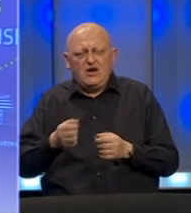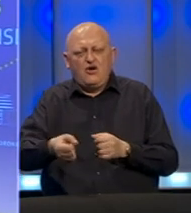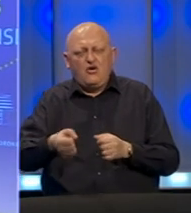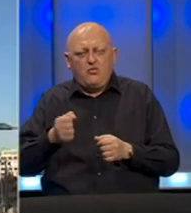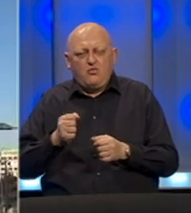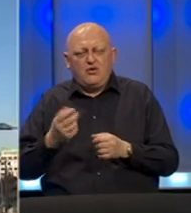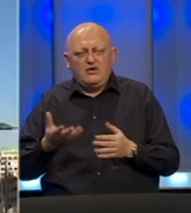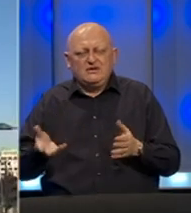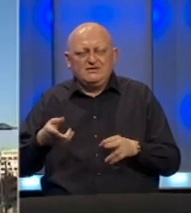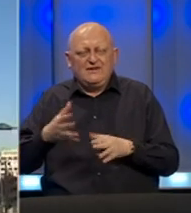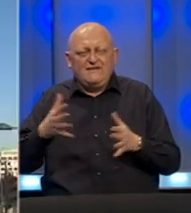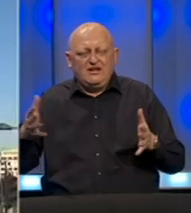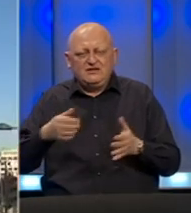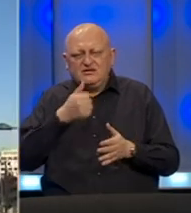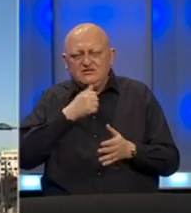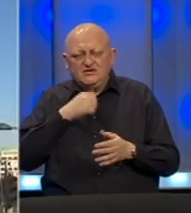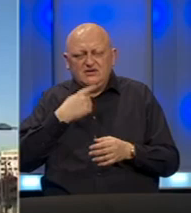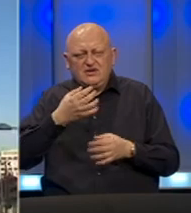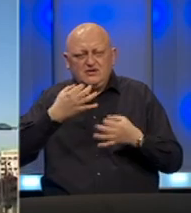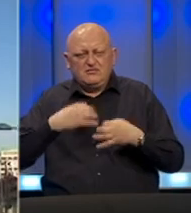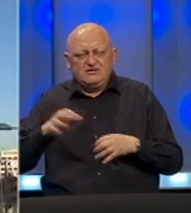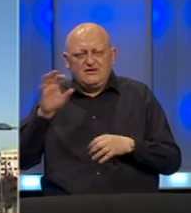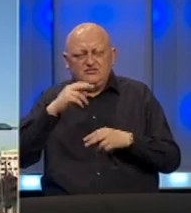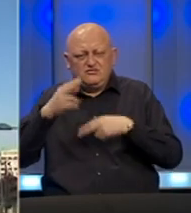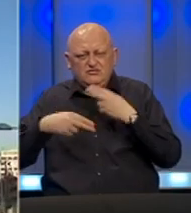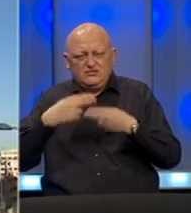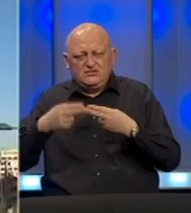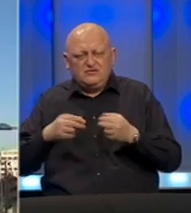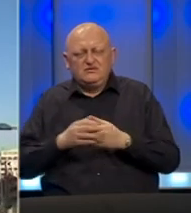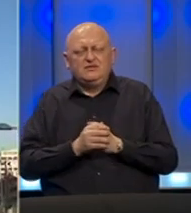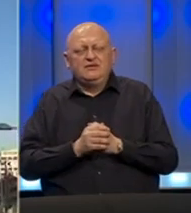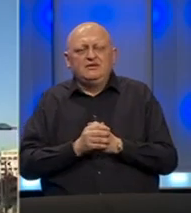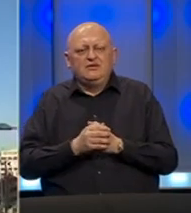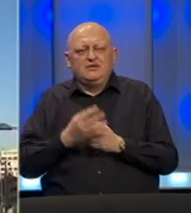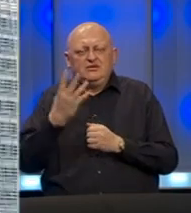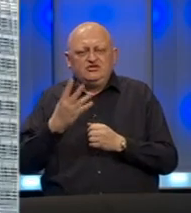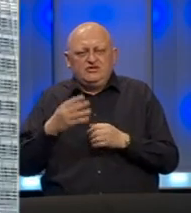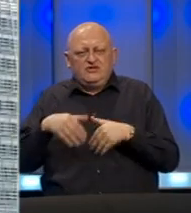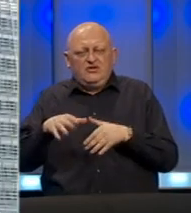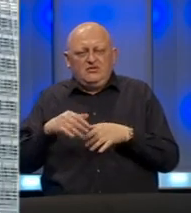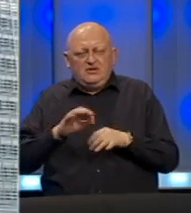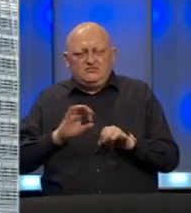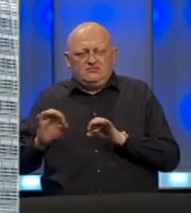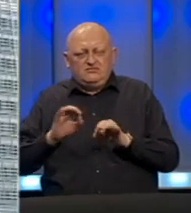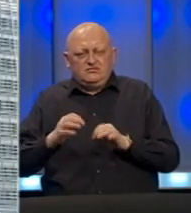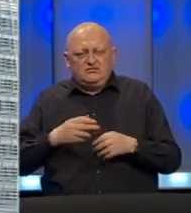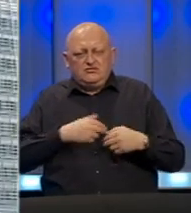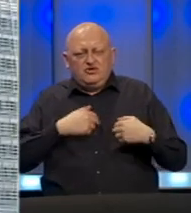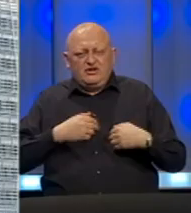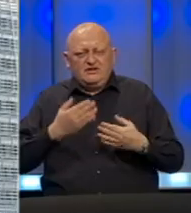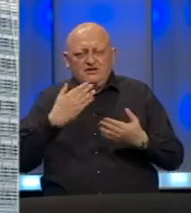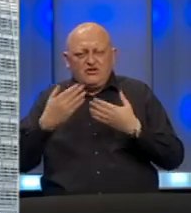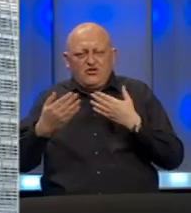za velike investicije, poručila je predsjednica Evropske komisije Ursula von der Leyen. 4. maja biće organizovana donatorska